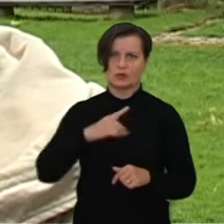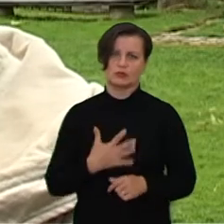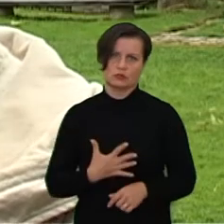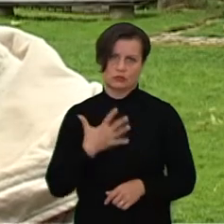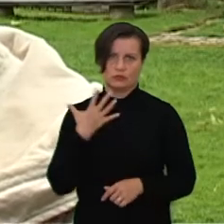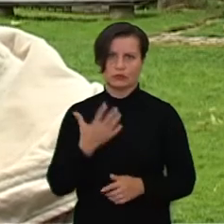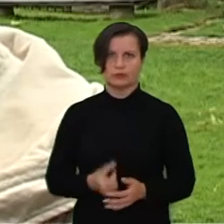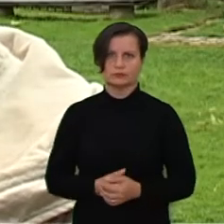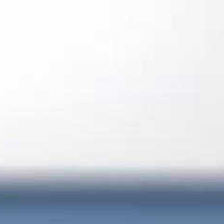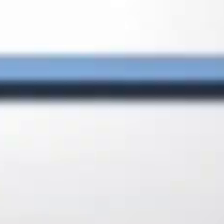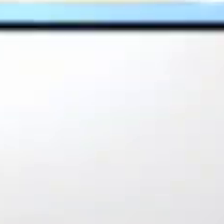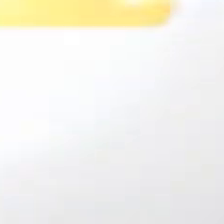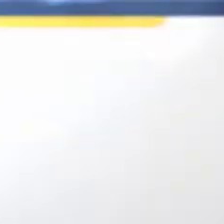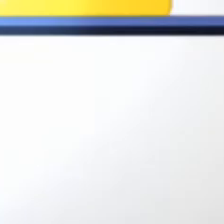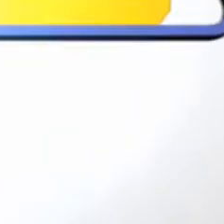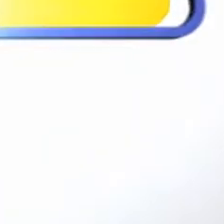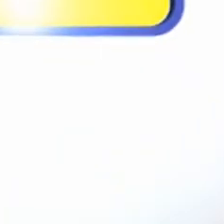Ir mes to džiaugiamės.